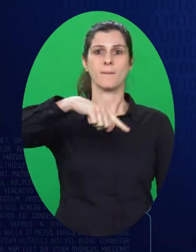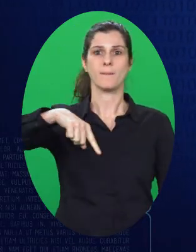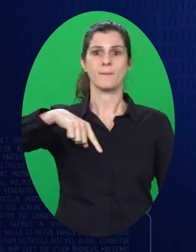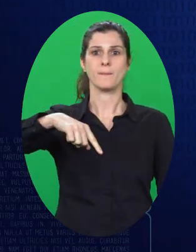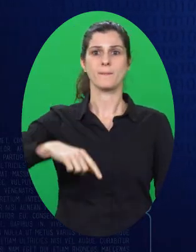מחכה לכם